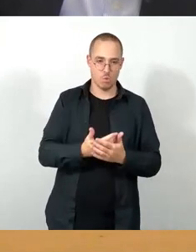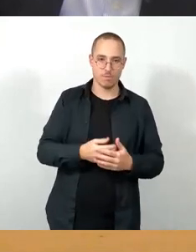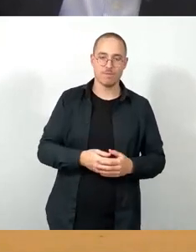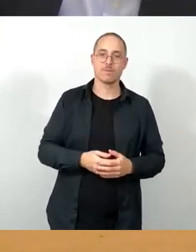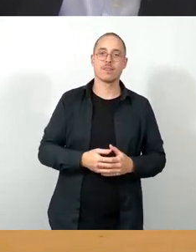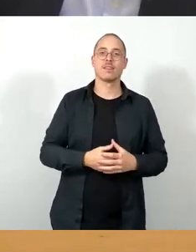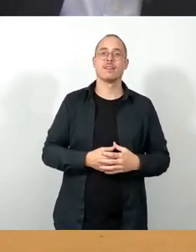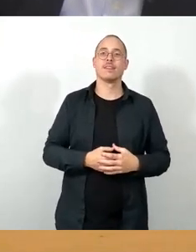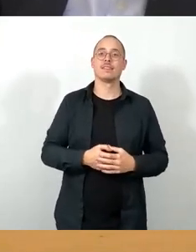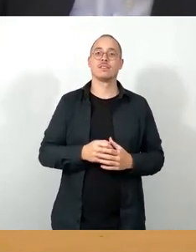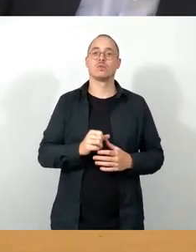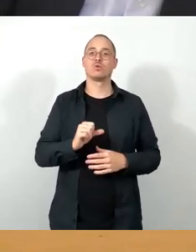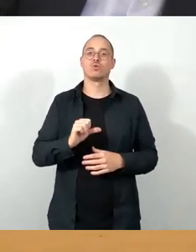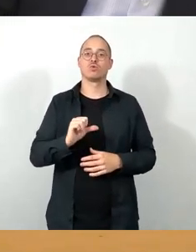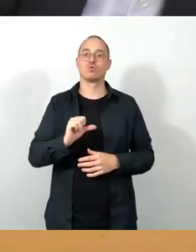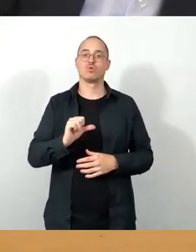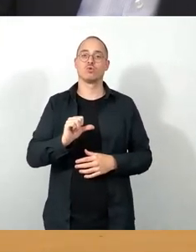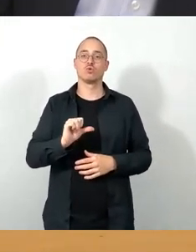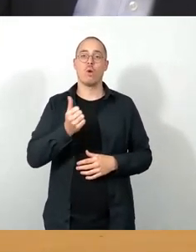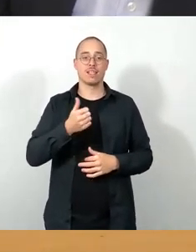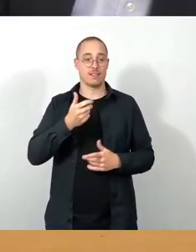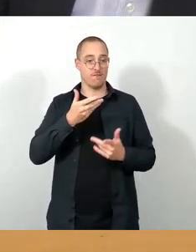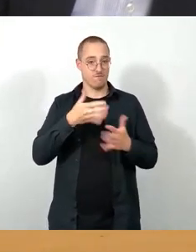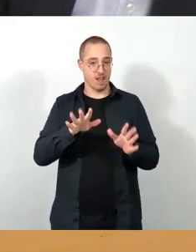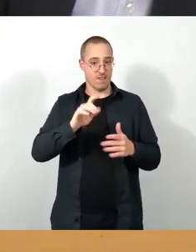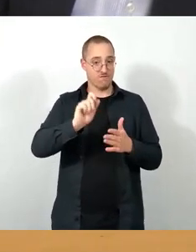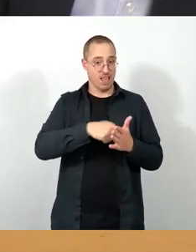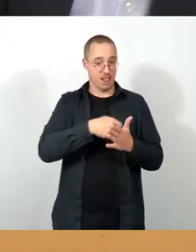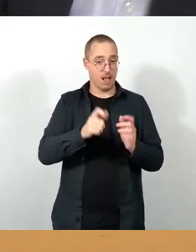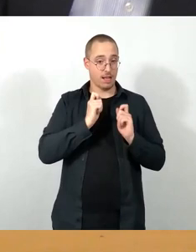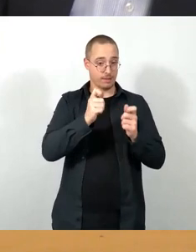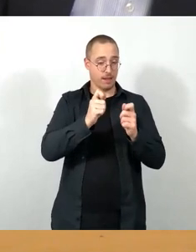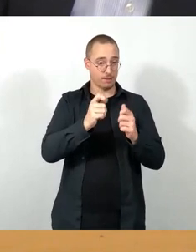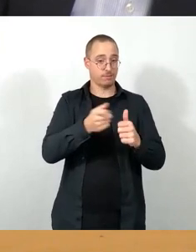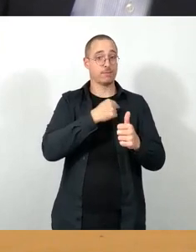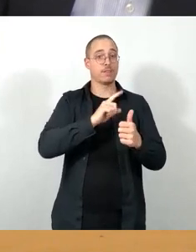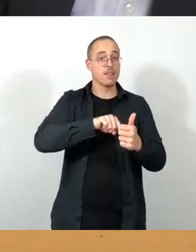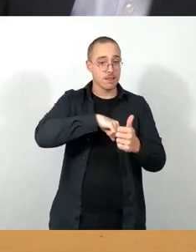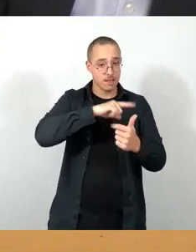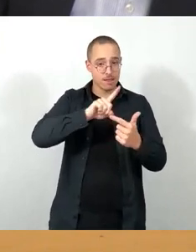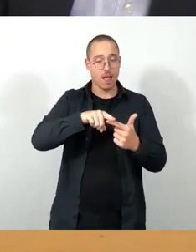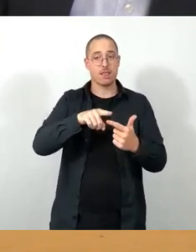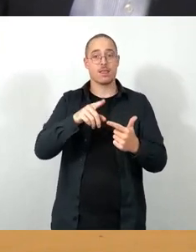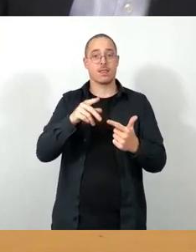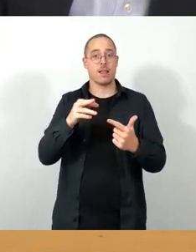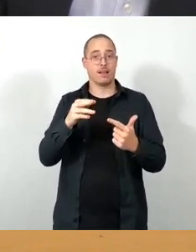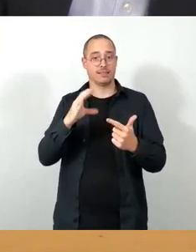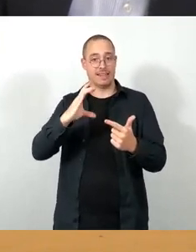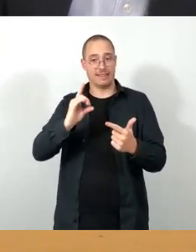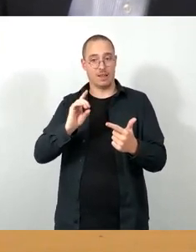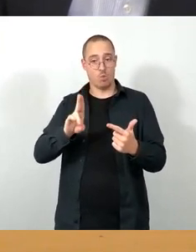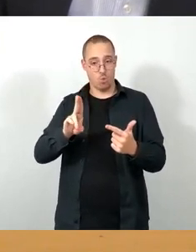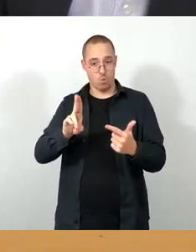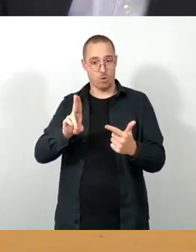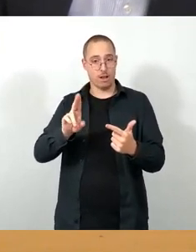den Ausschussbericht ab. Und jetzt verlese ich nochmal den Ersetzungsantrag, den die